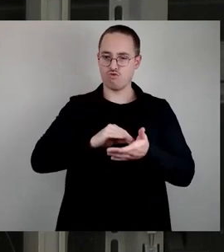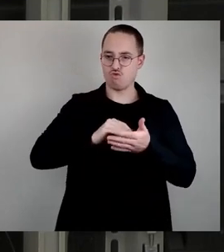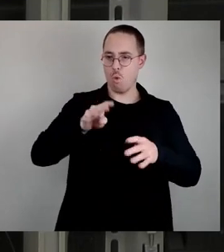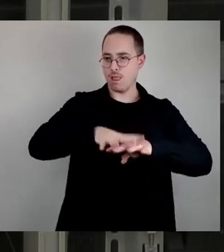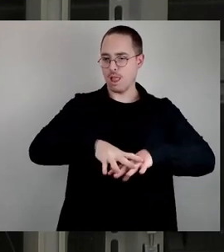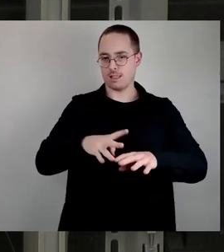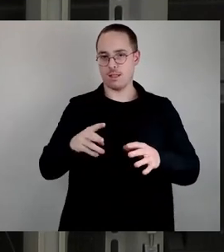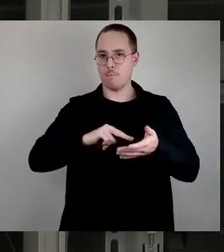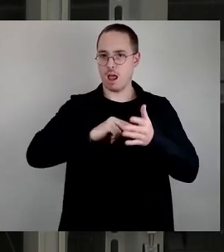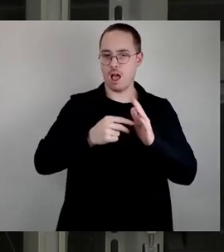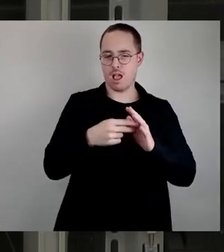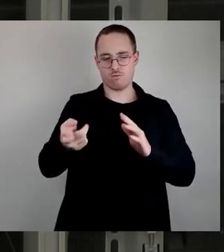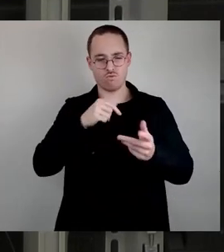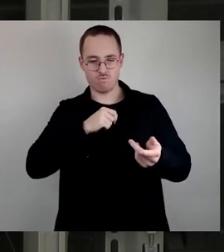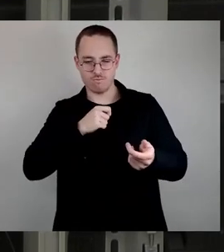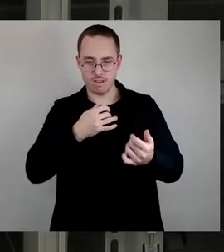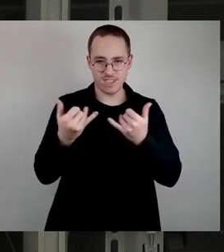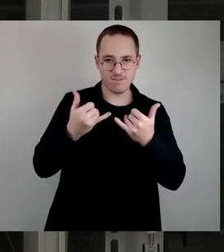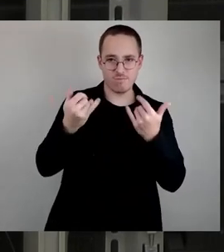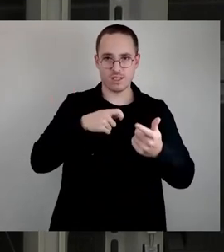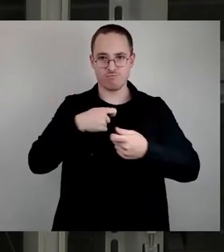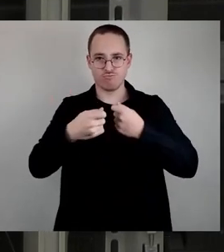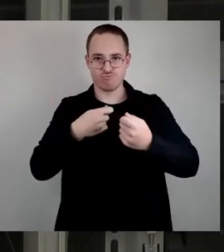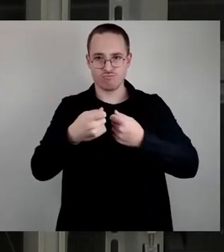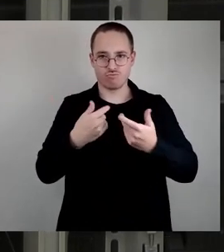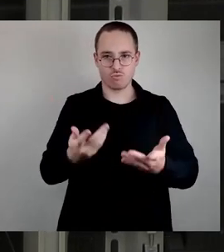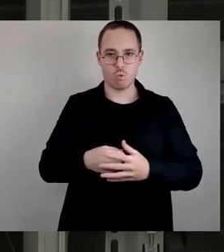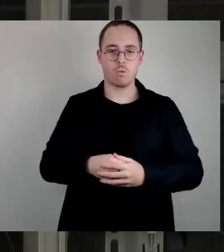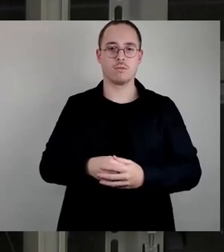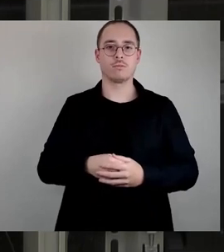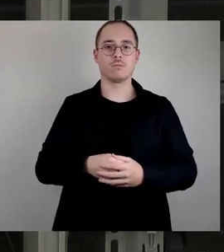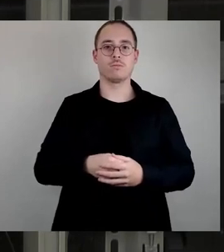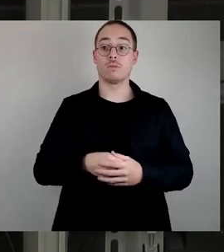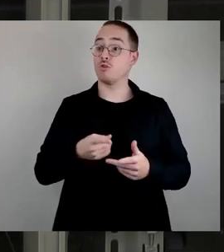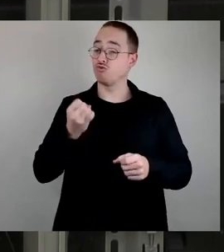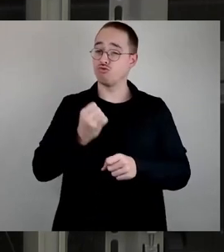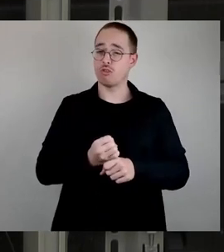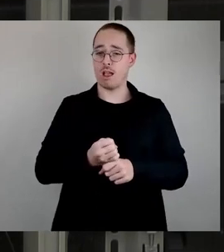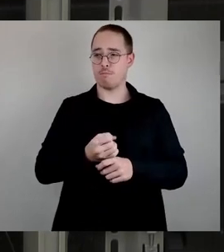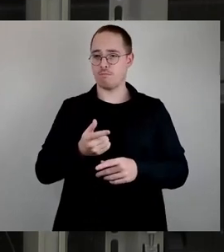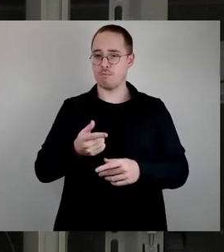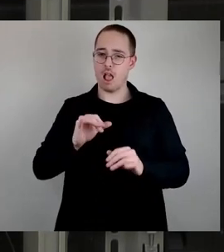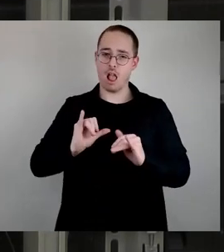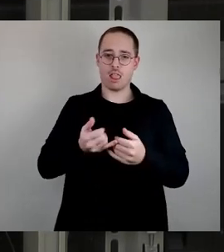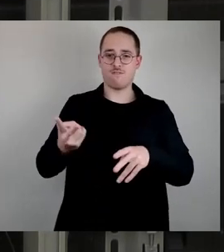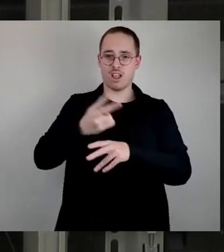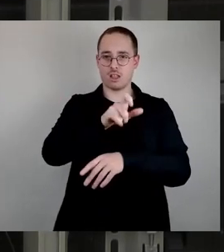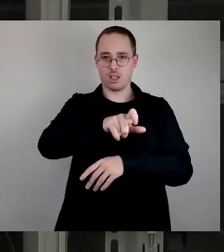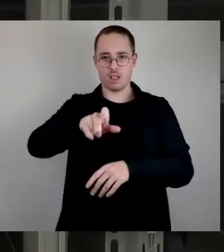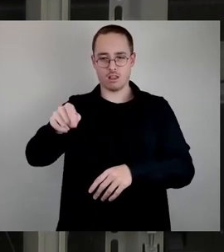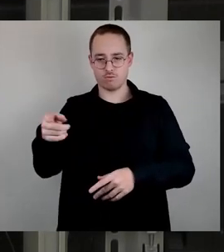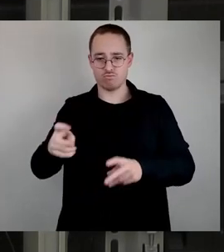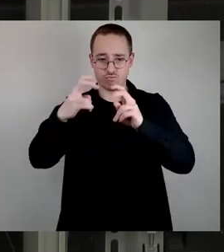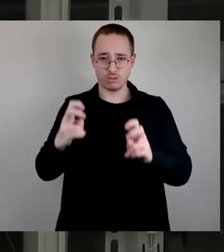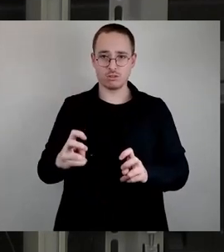Zu jedem Schulnetzplan haben sich die Elternvertreter hingesetzt, haben erfasst, was es gibt es wirklich für Kinder,